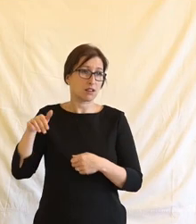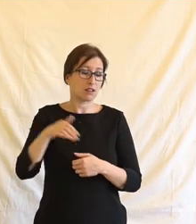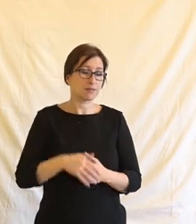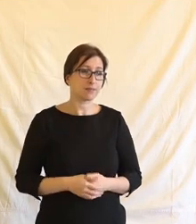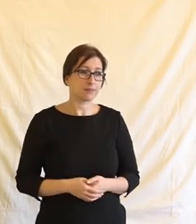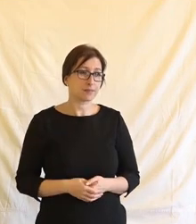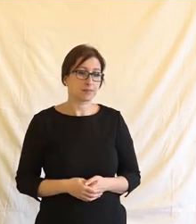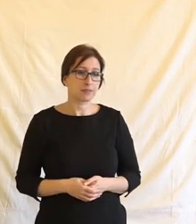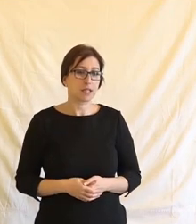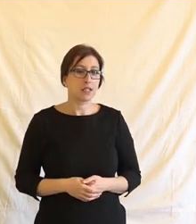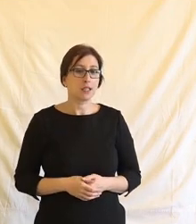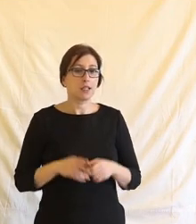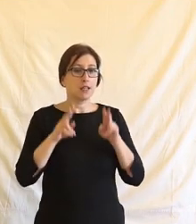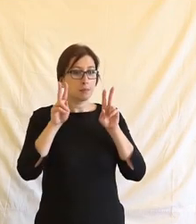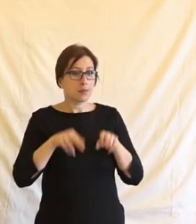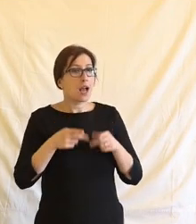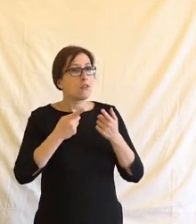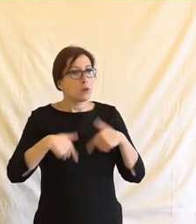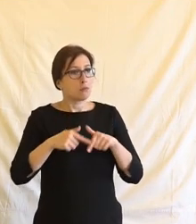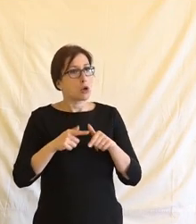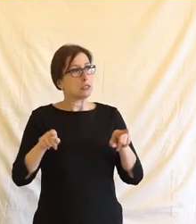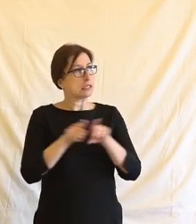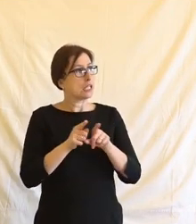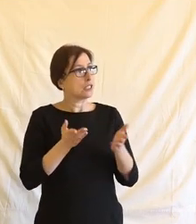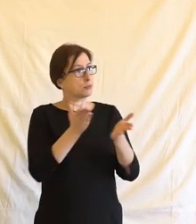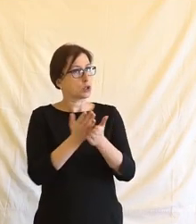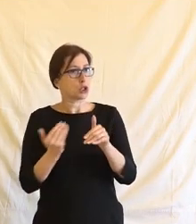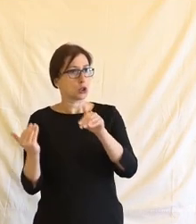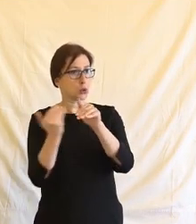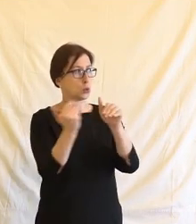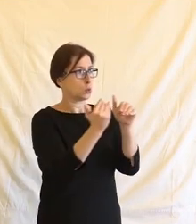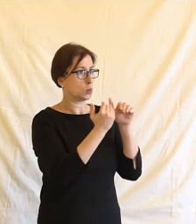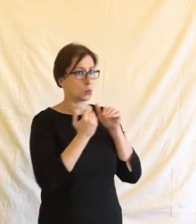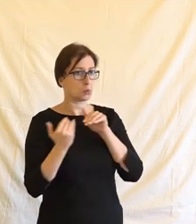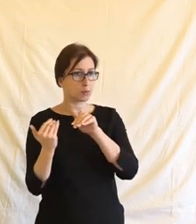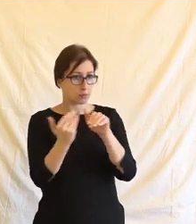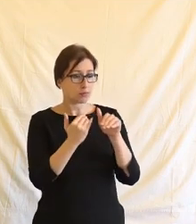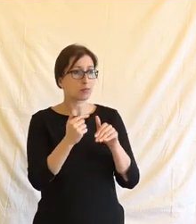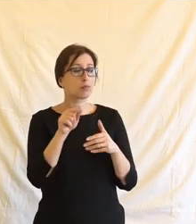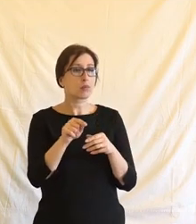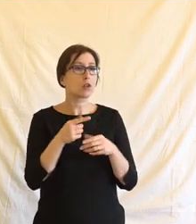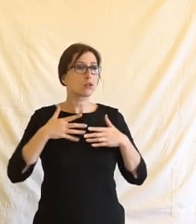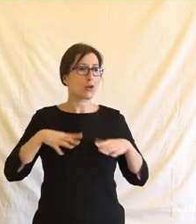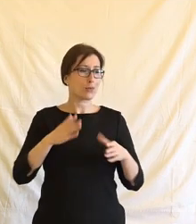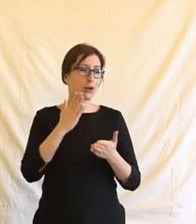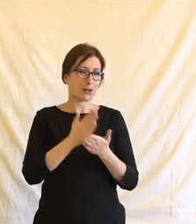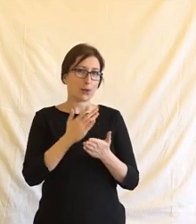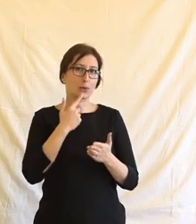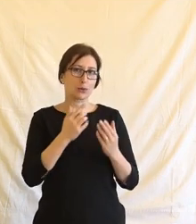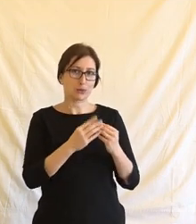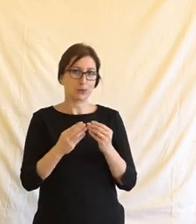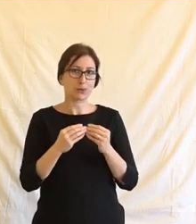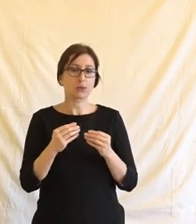Právo na rovné zacházení, to už tady vlastně bylo taky v dopolední části nebo v prvním panelu zmiňováno.